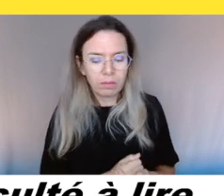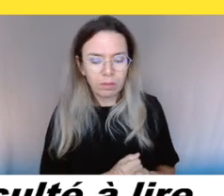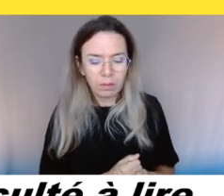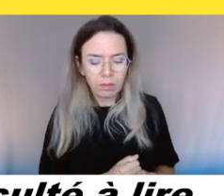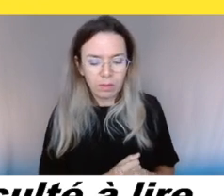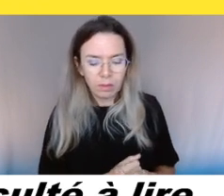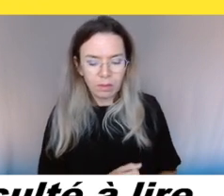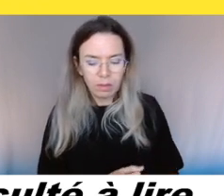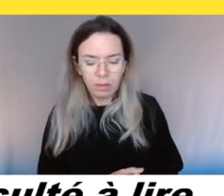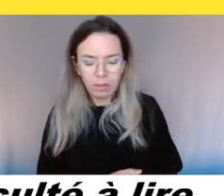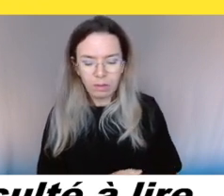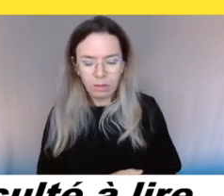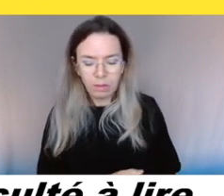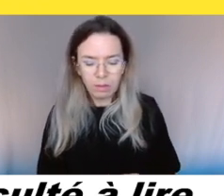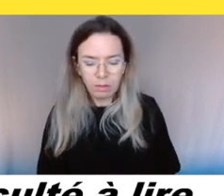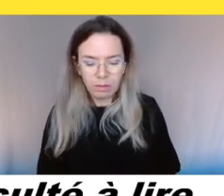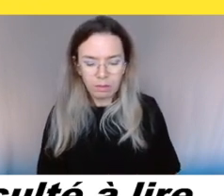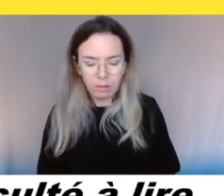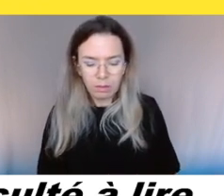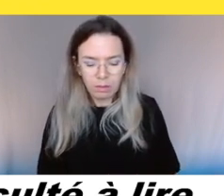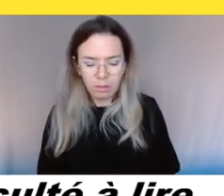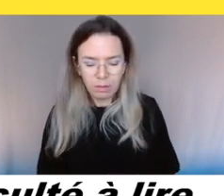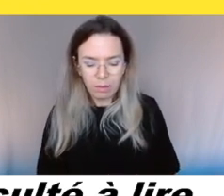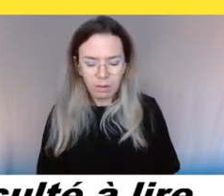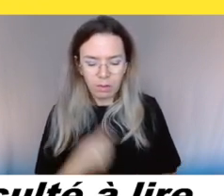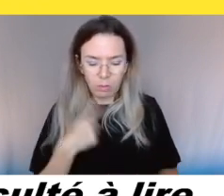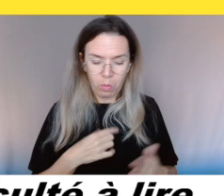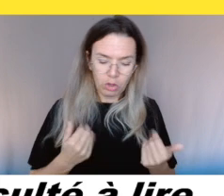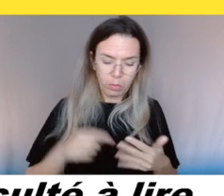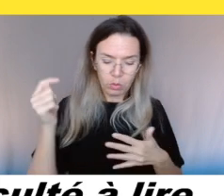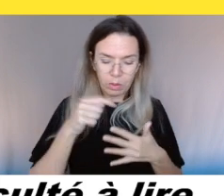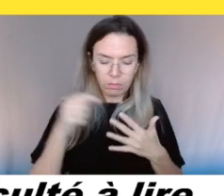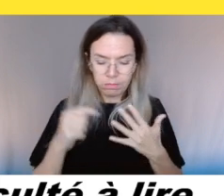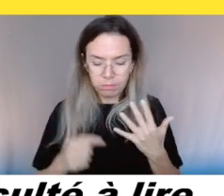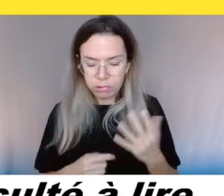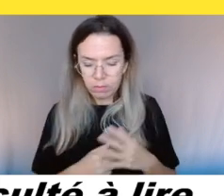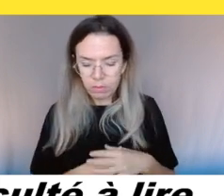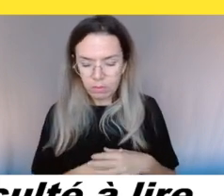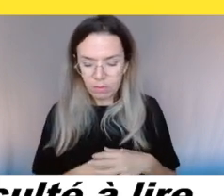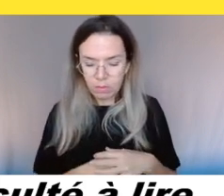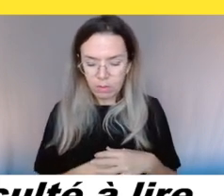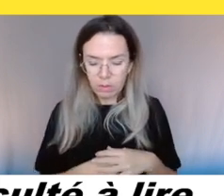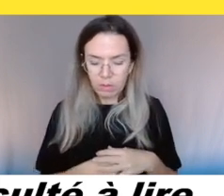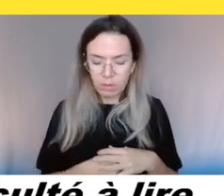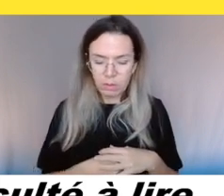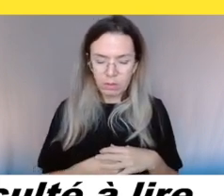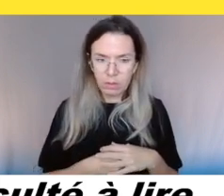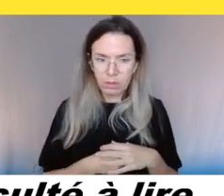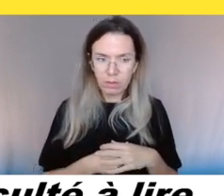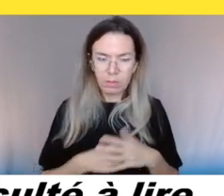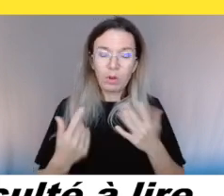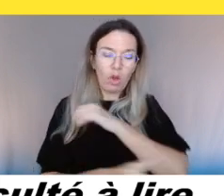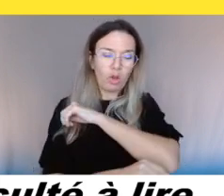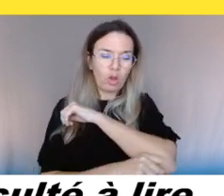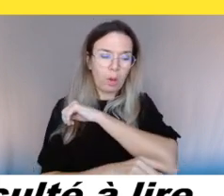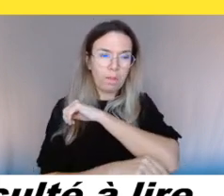gérant qui a dit qu'il parlerait à la fille, évidemment. Puis là, c'était la... Comment c'est-tu appelé ça? Pas la directrice